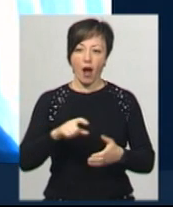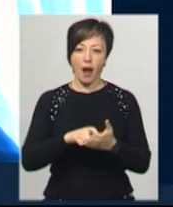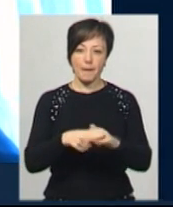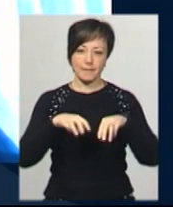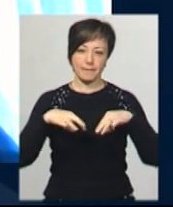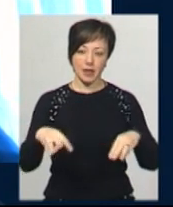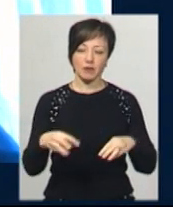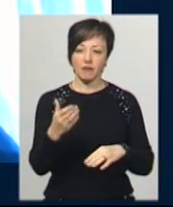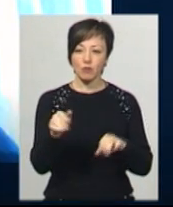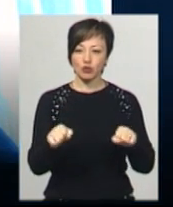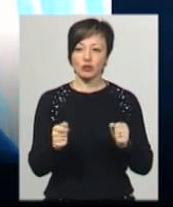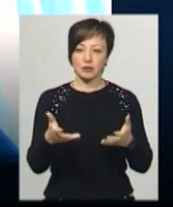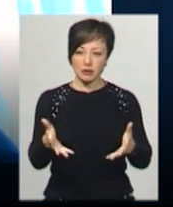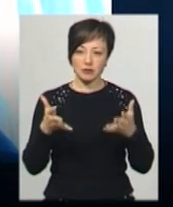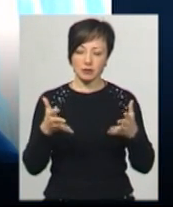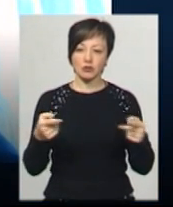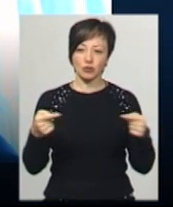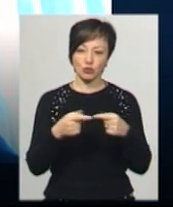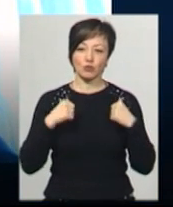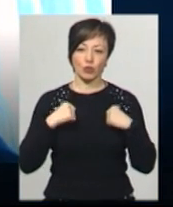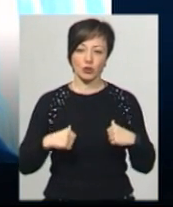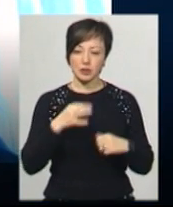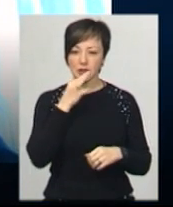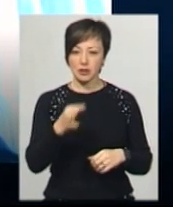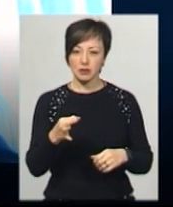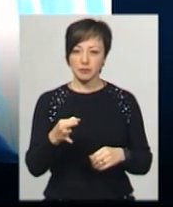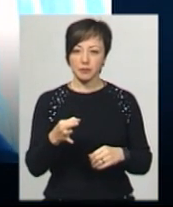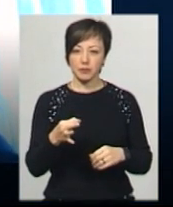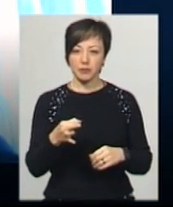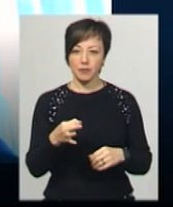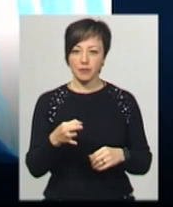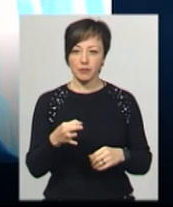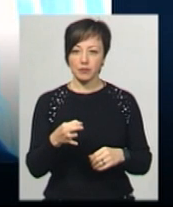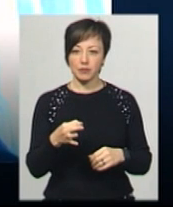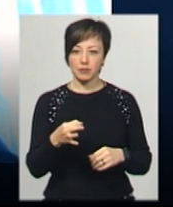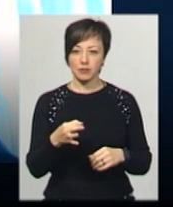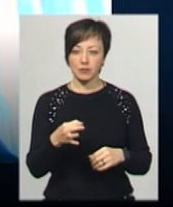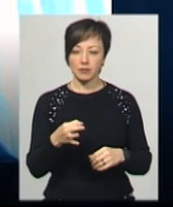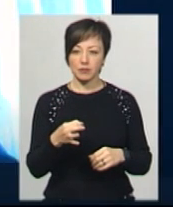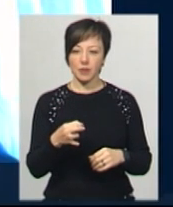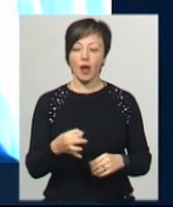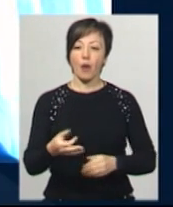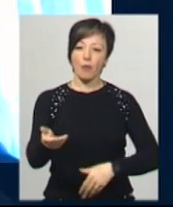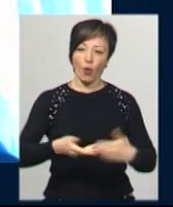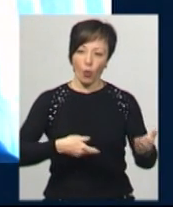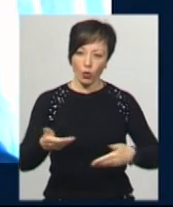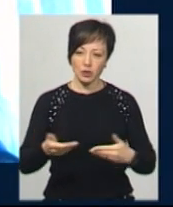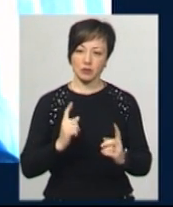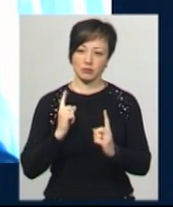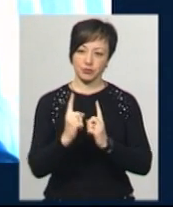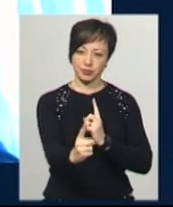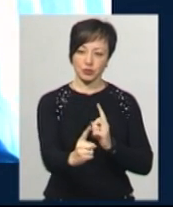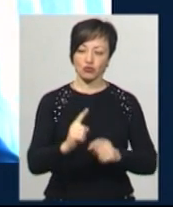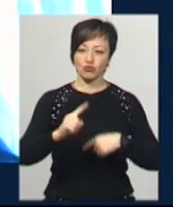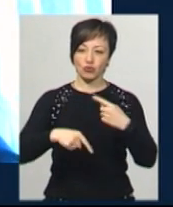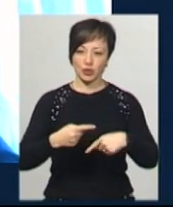Ви можете чітко, абсолютно спокійно стверджувати, що ви проходите через дану територію з